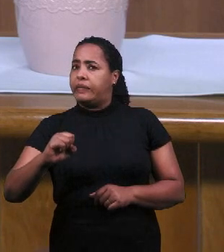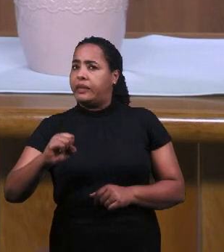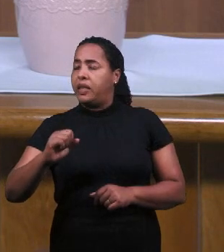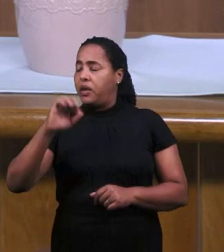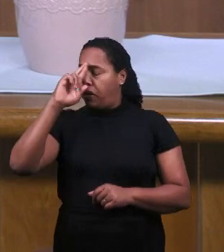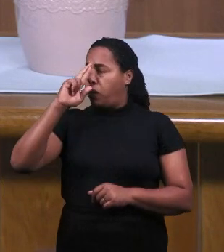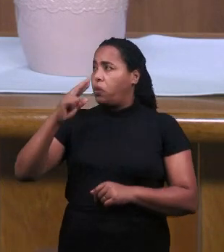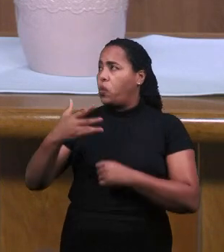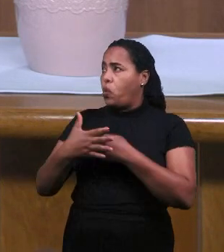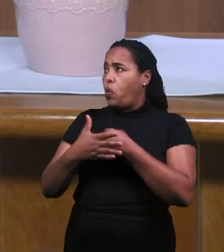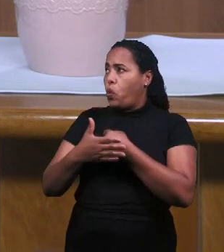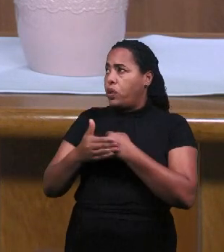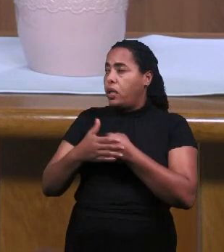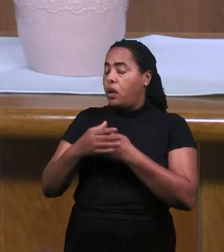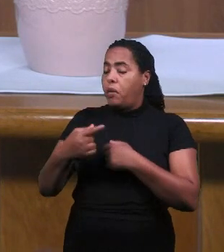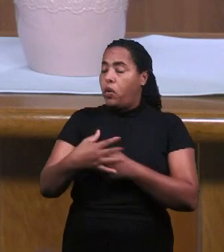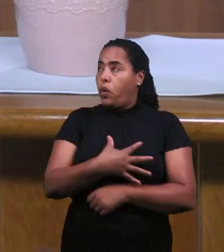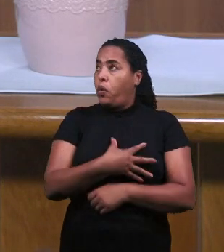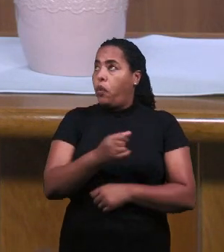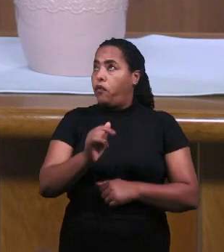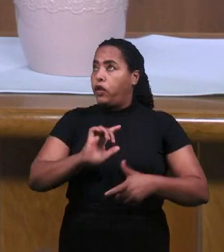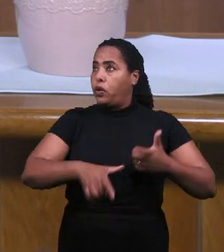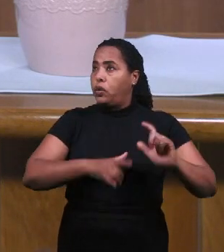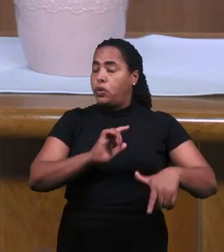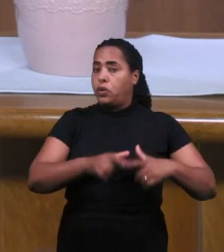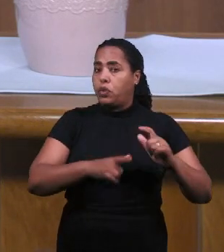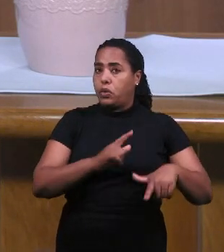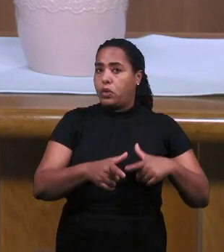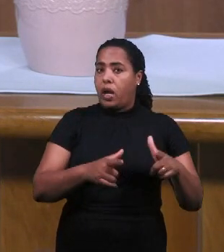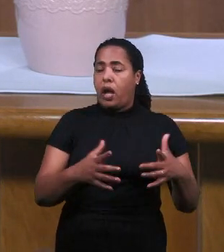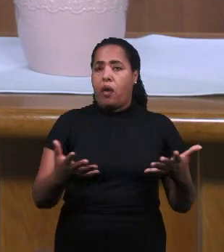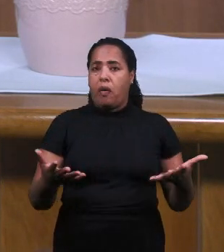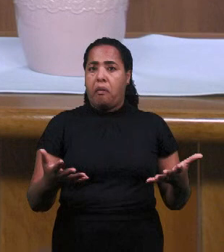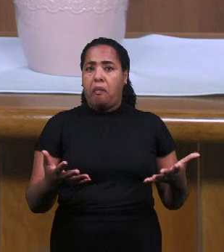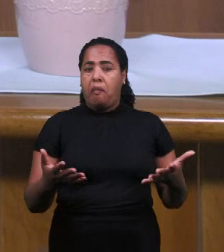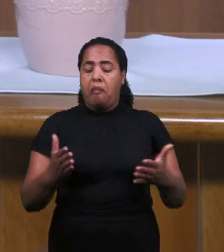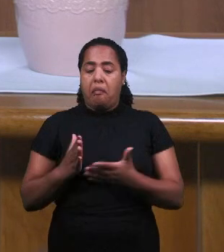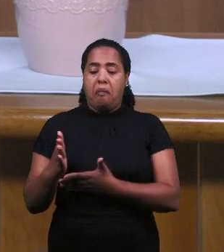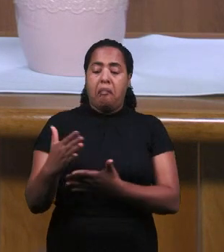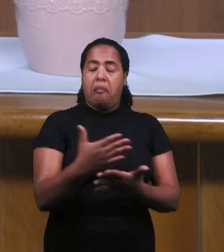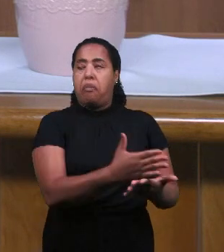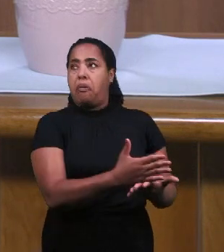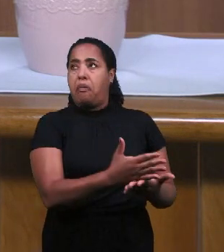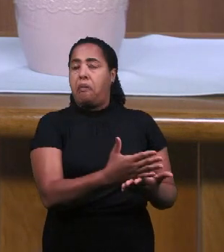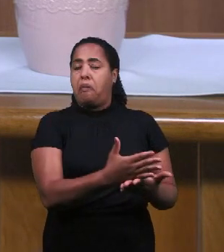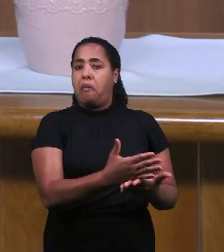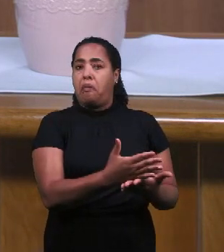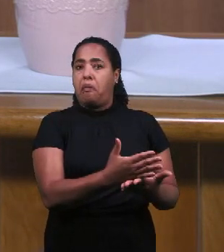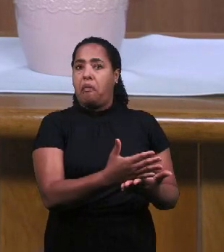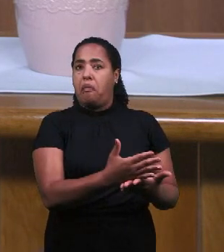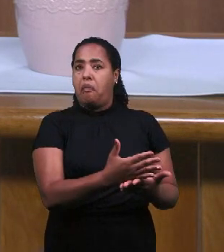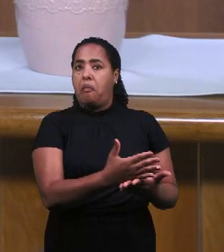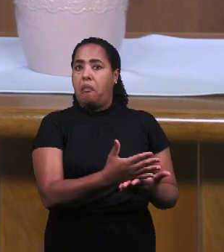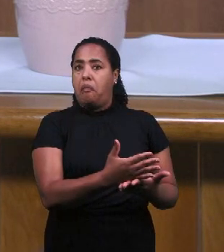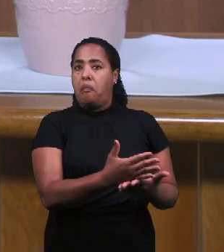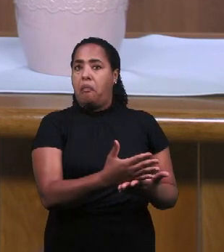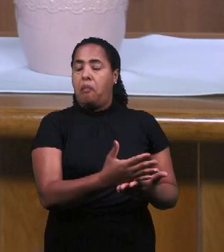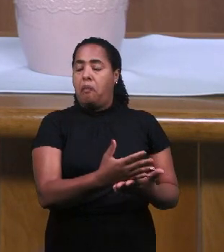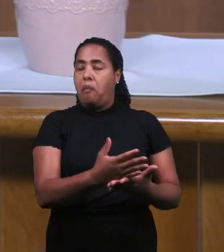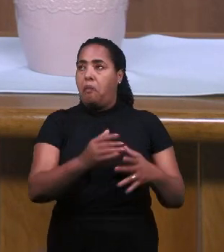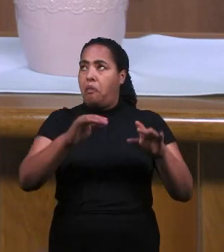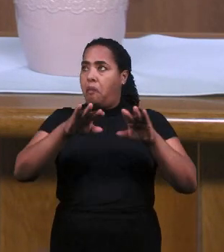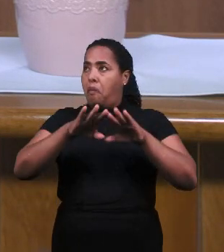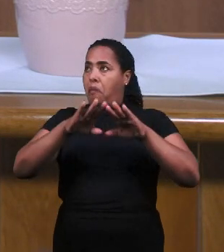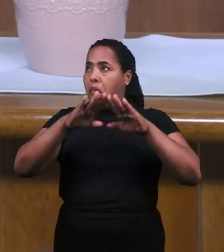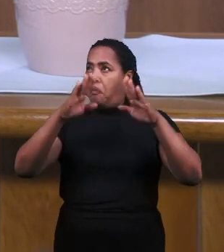Он Говорит Я Возревновал О Господе Боге Саваофе Ибус Сыне Израилеве Оставили Завет